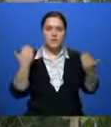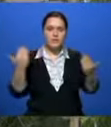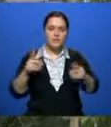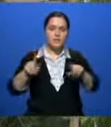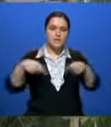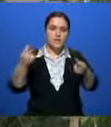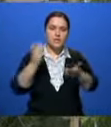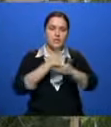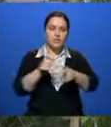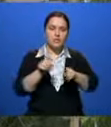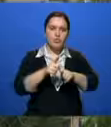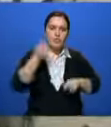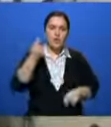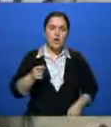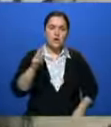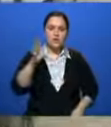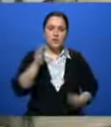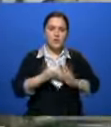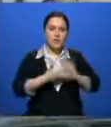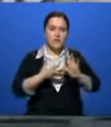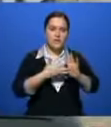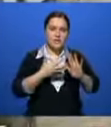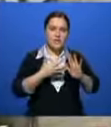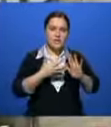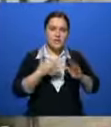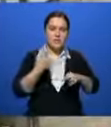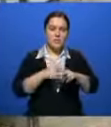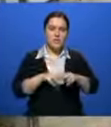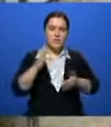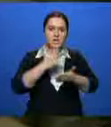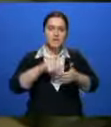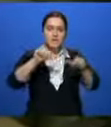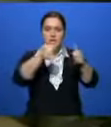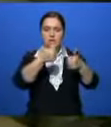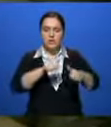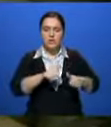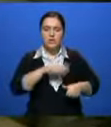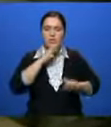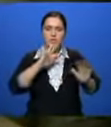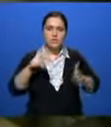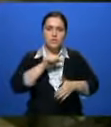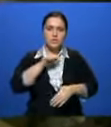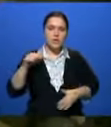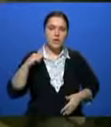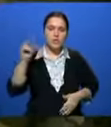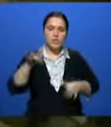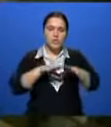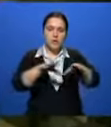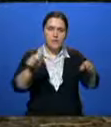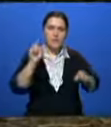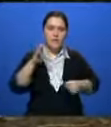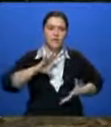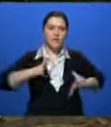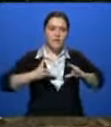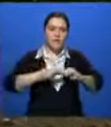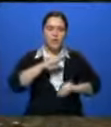предоставляют муниципальные квартиры. Но их катастрофически не хватает. Регистрируются сотни случаев самовольного заселения. В итоге